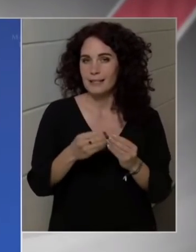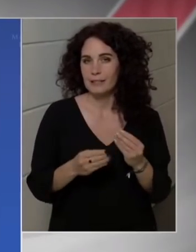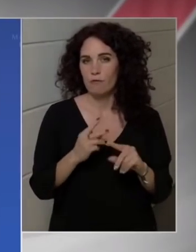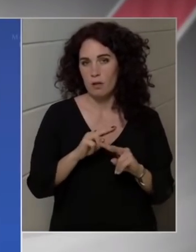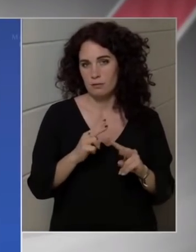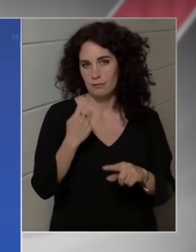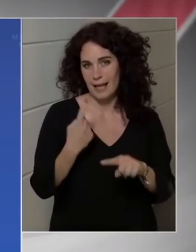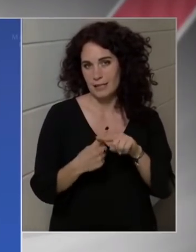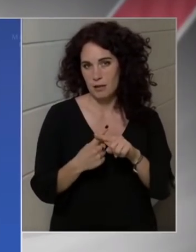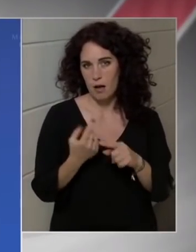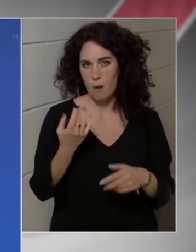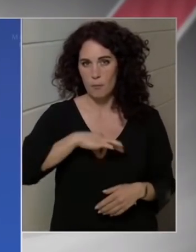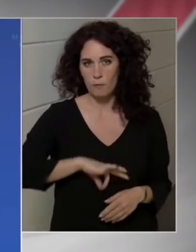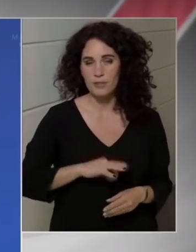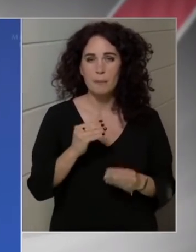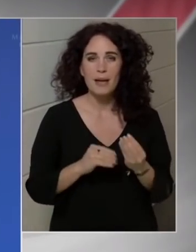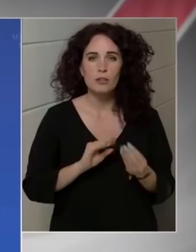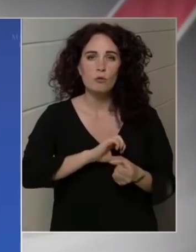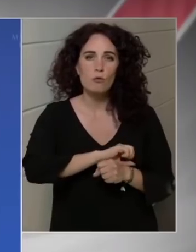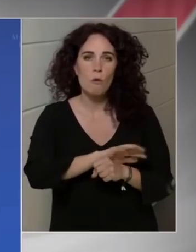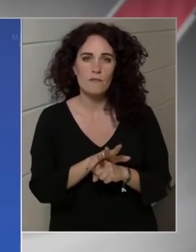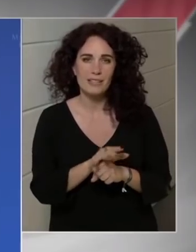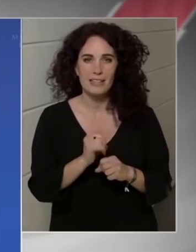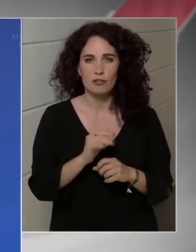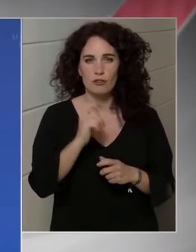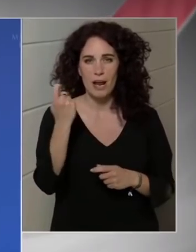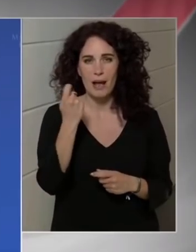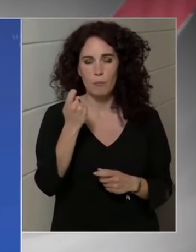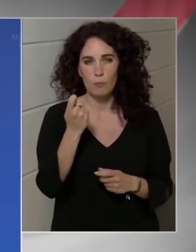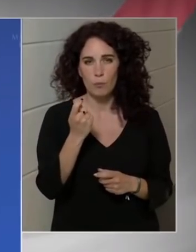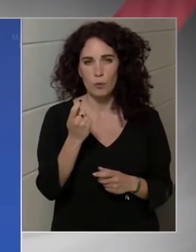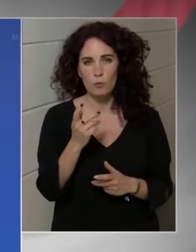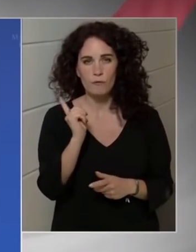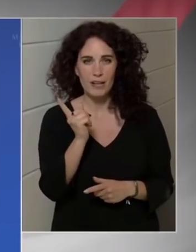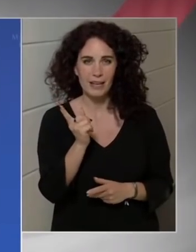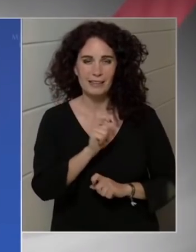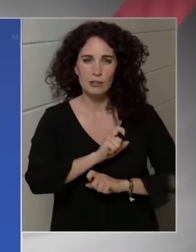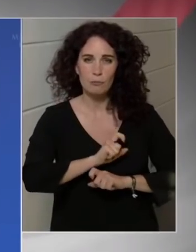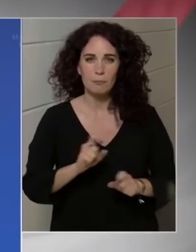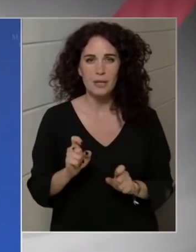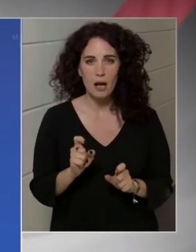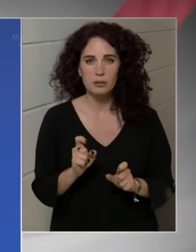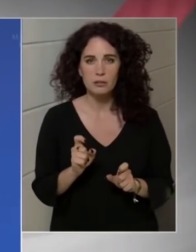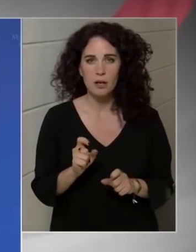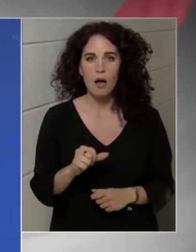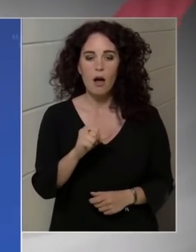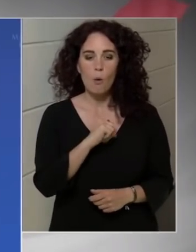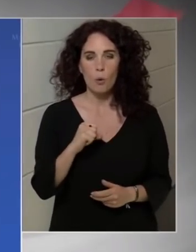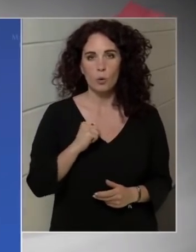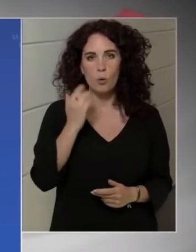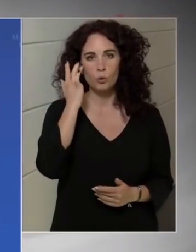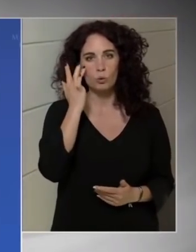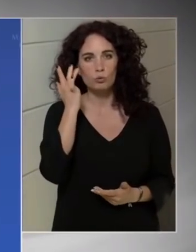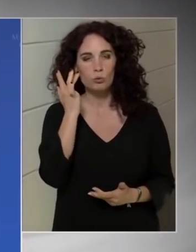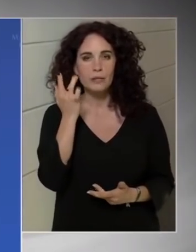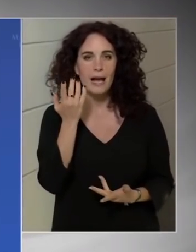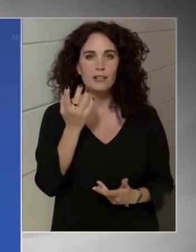hitelformájába. A biztosítói szektorban azért képződik extra profit,